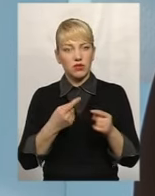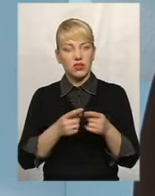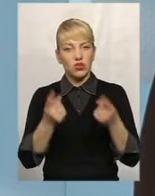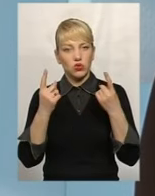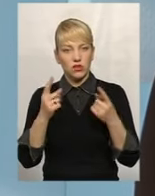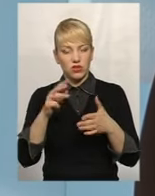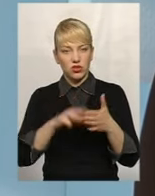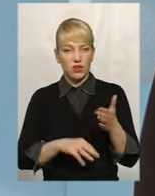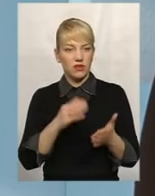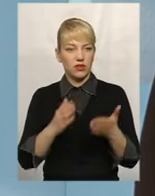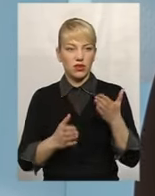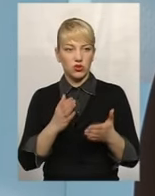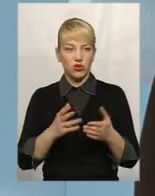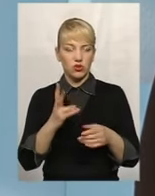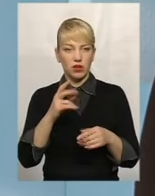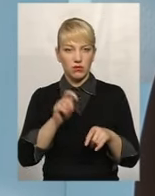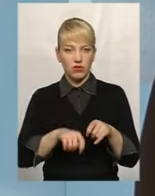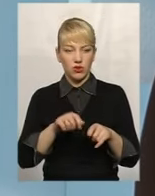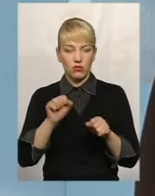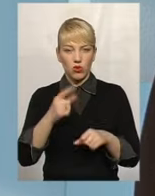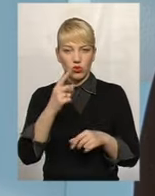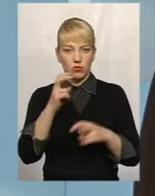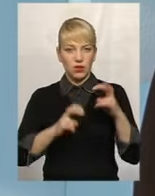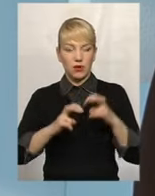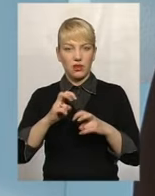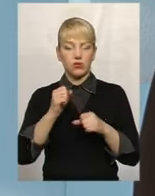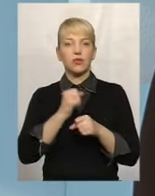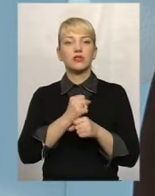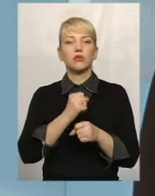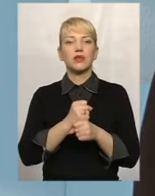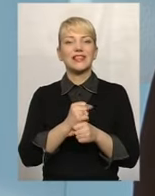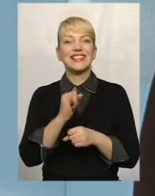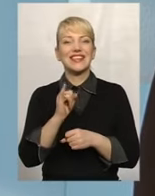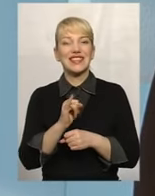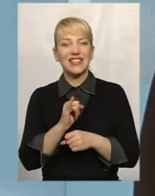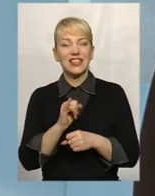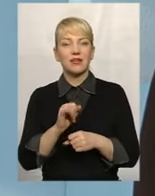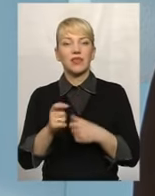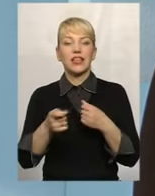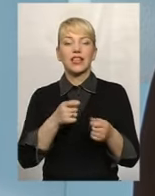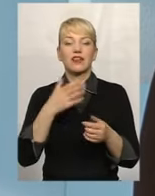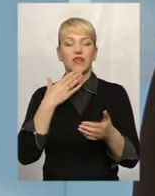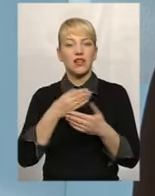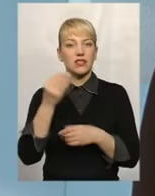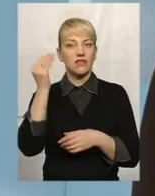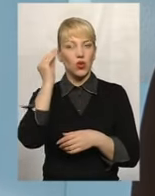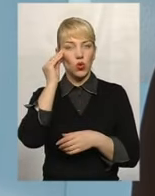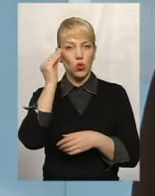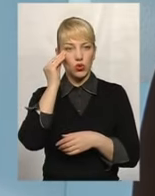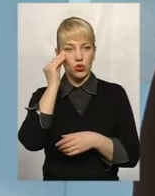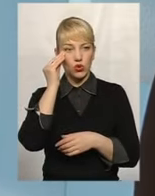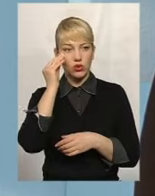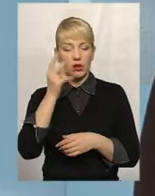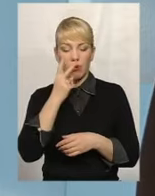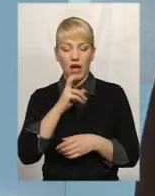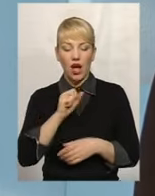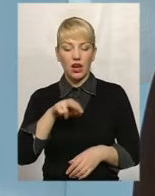Якщо ми можемо перевірку зробити одного підприємства і керівник на свій розсуд, ми вже бачимо по